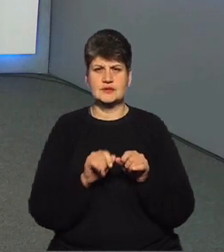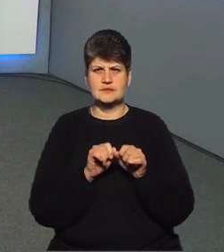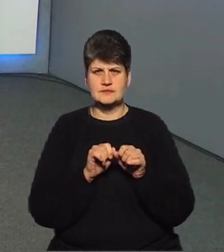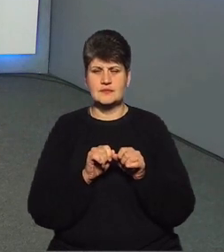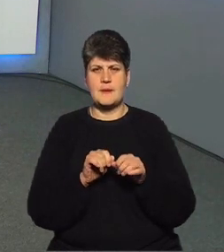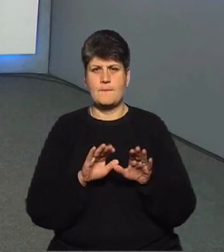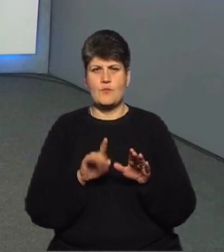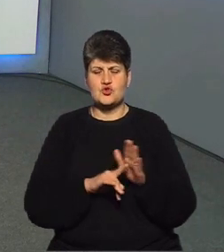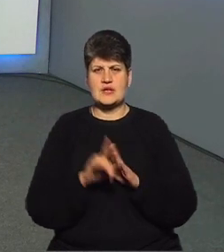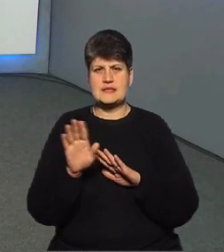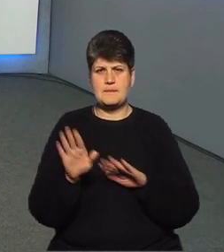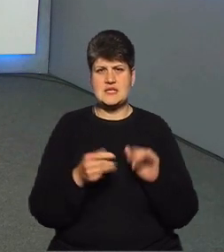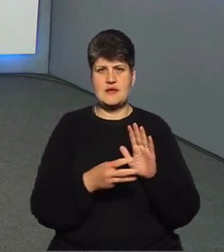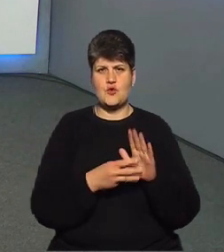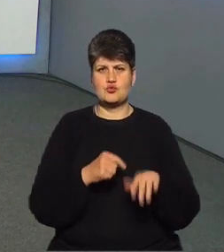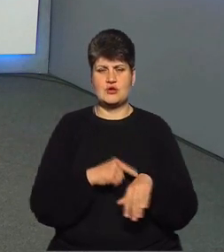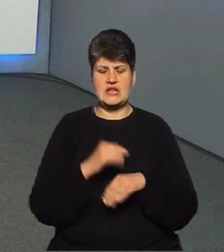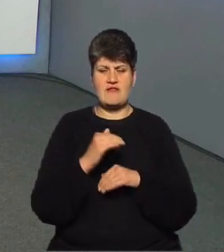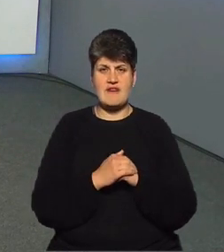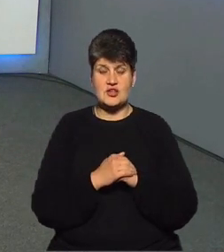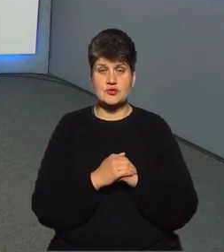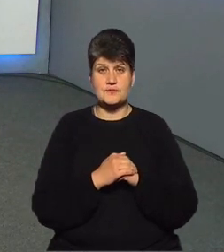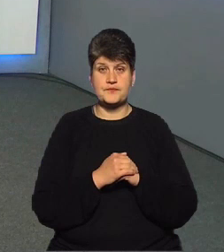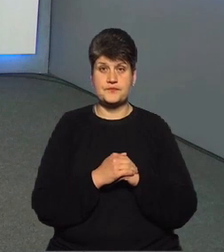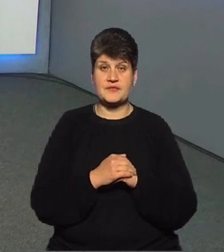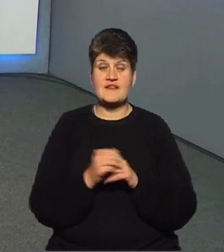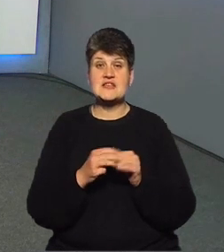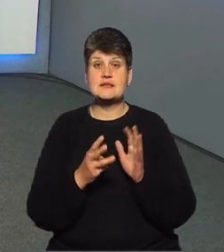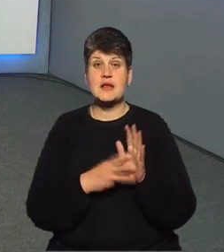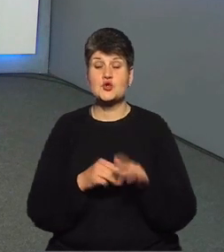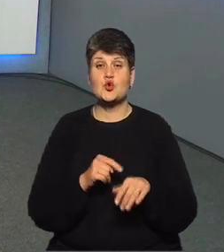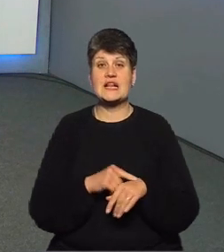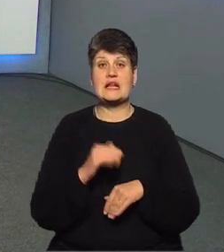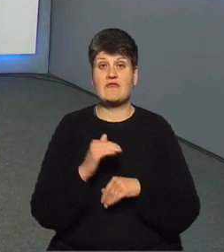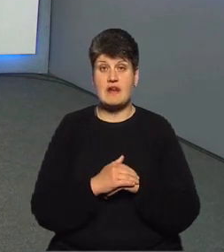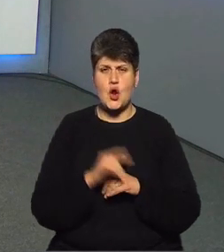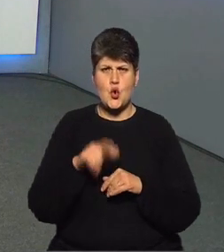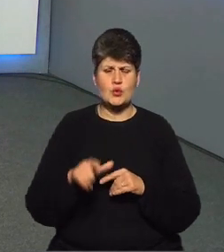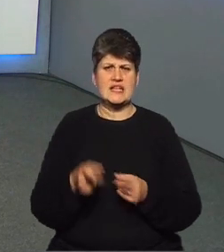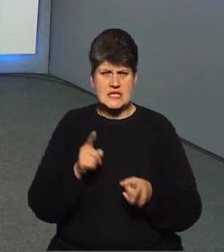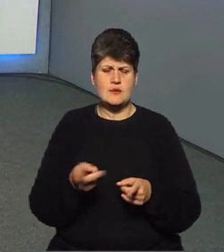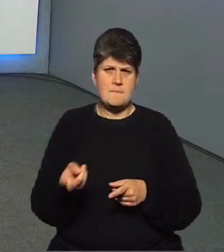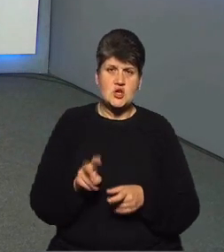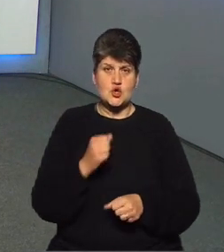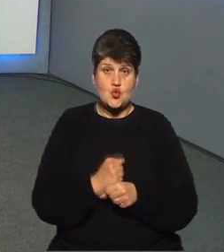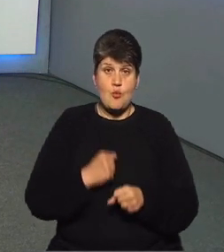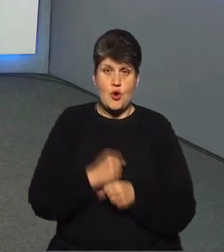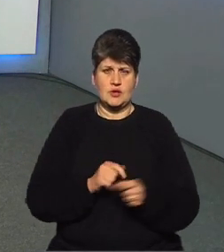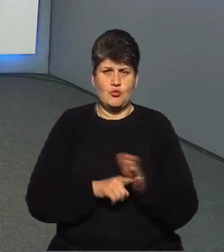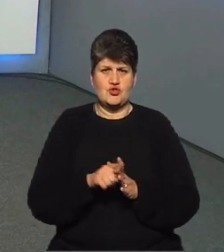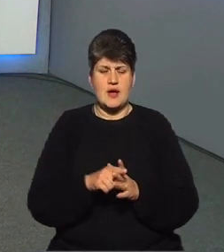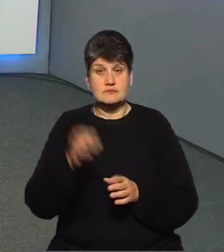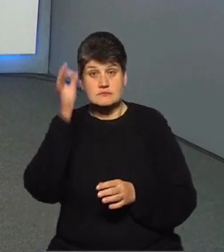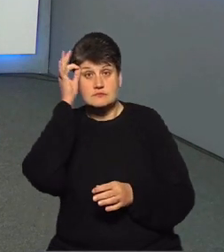18-ї години вечора, коли люди дійсно прийшли з роботи і починають згадувати, починають